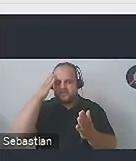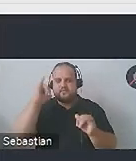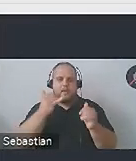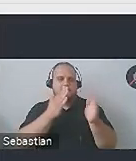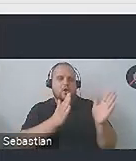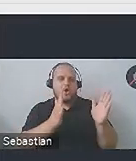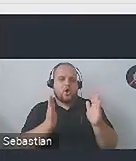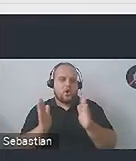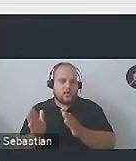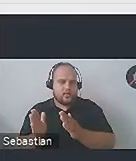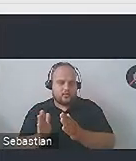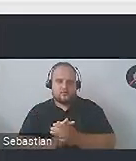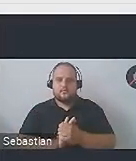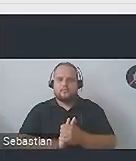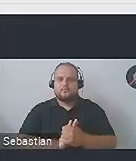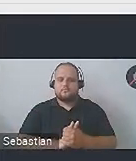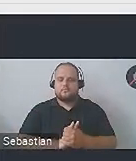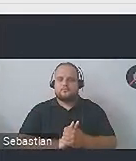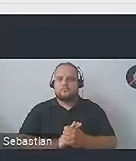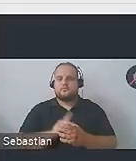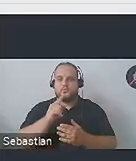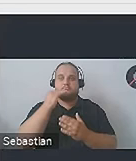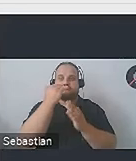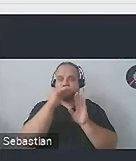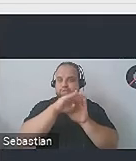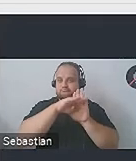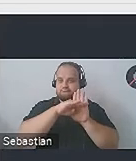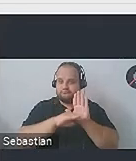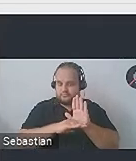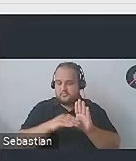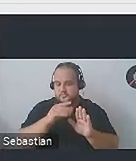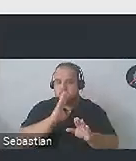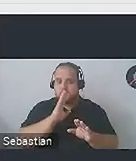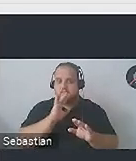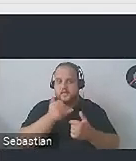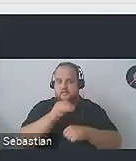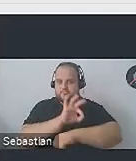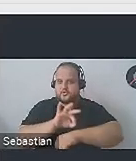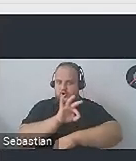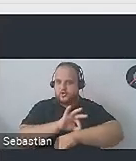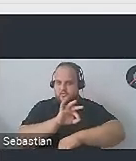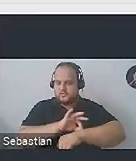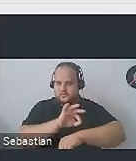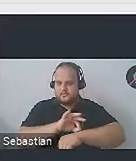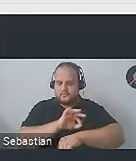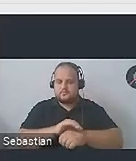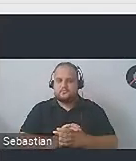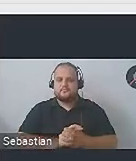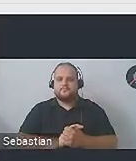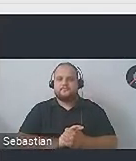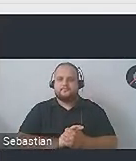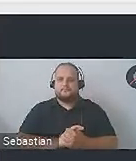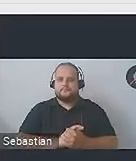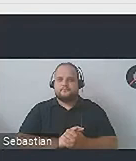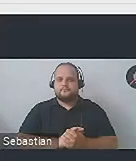sensownie poukładane. I ten spis treści lub konspekt to jest tak jakby architektura informacji dla pracy magisterskiej. Jeżeli